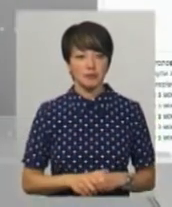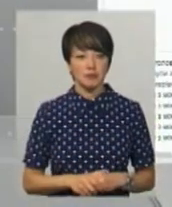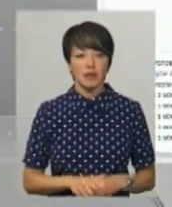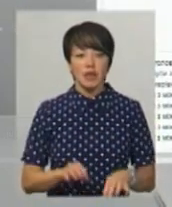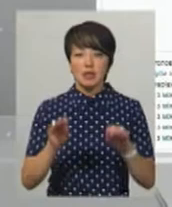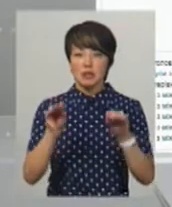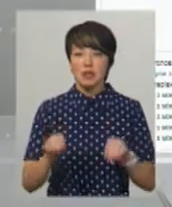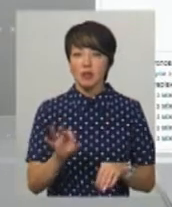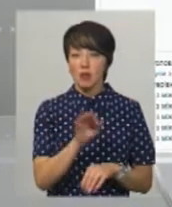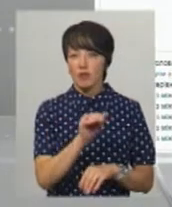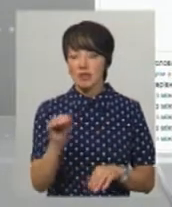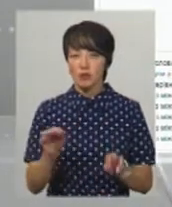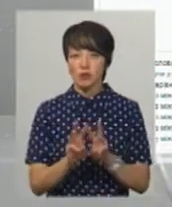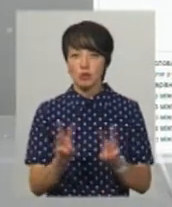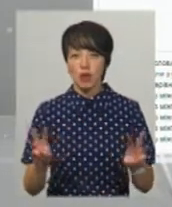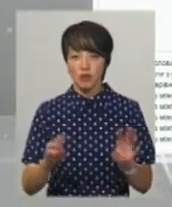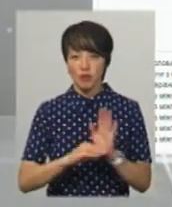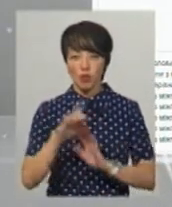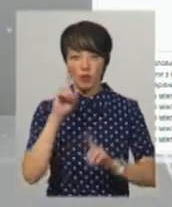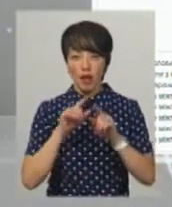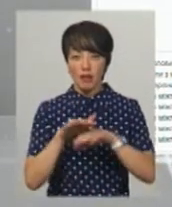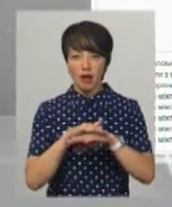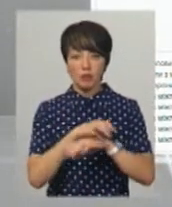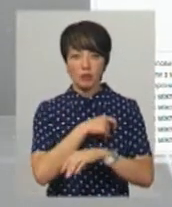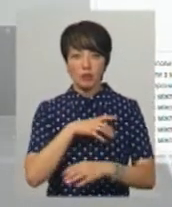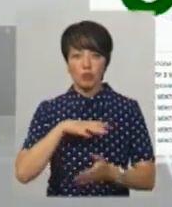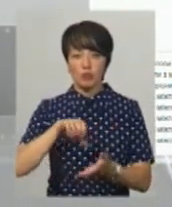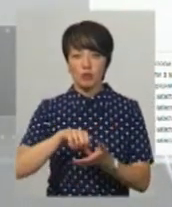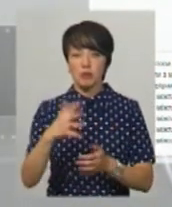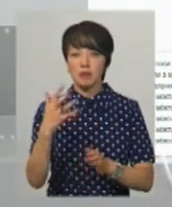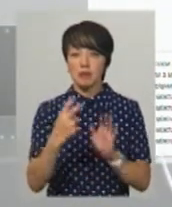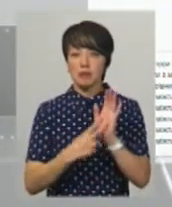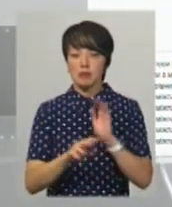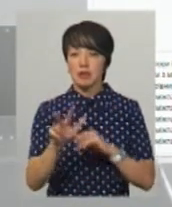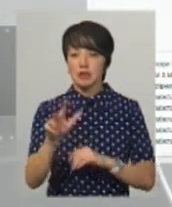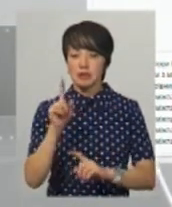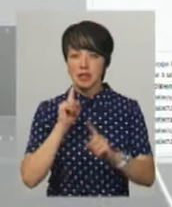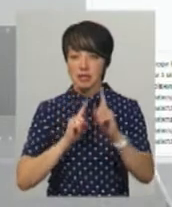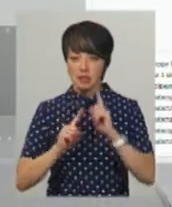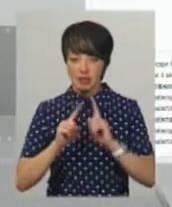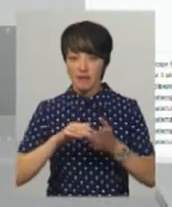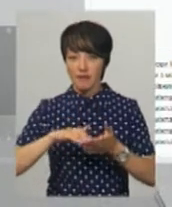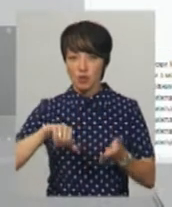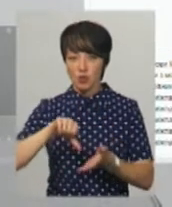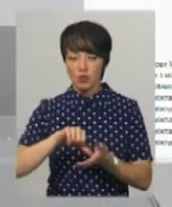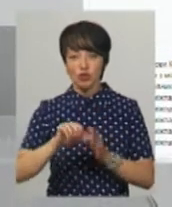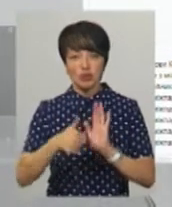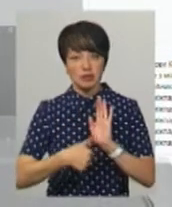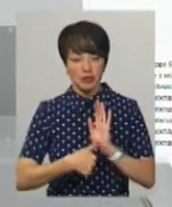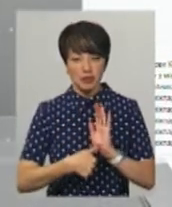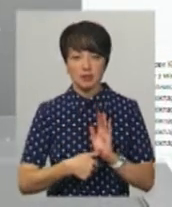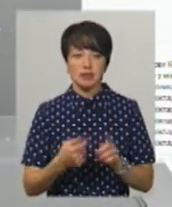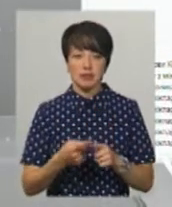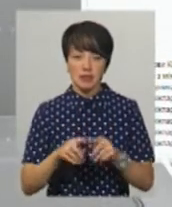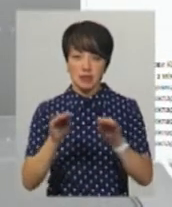За даними офіційного сайту Верховної Ради України, народний депутат був присутнім на 573 пленарних засіданнях, відсутній на 16-ти. Це